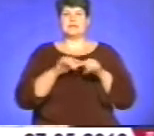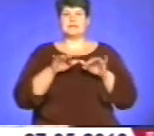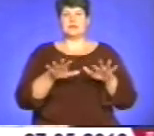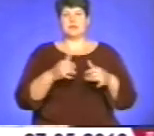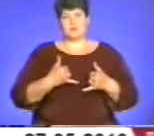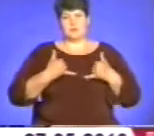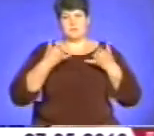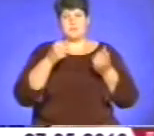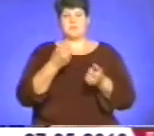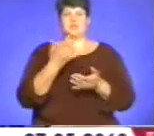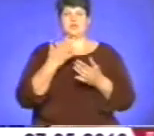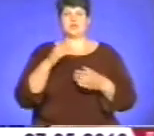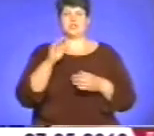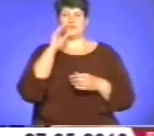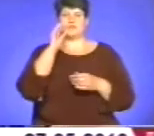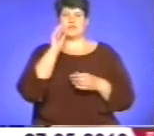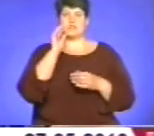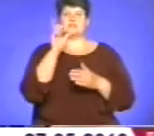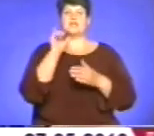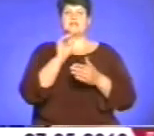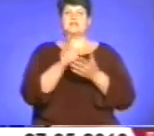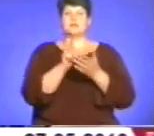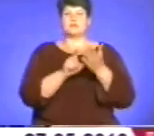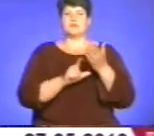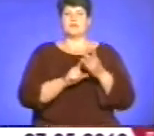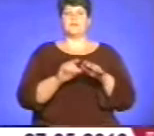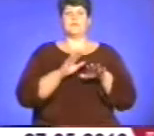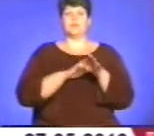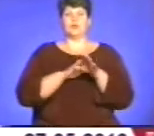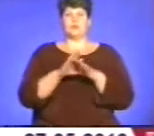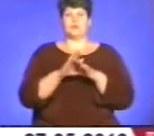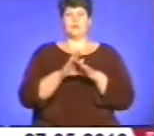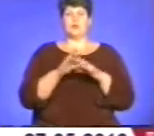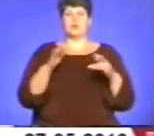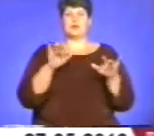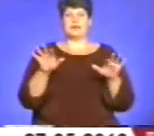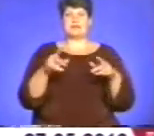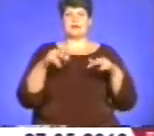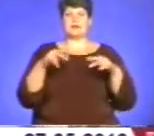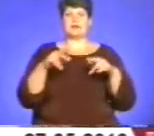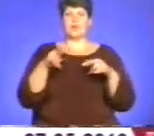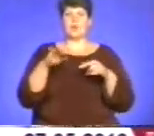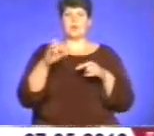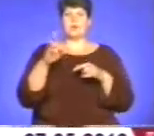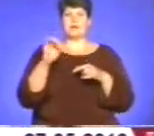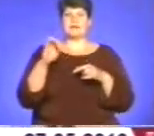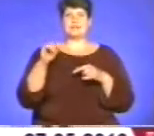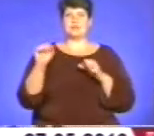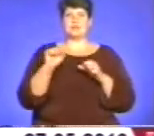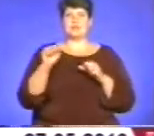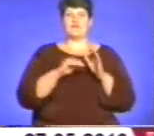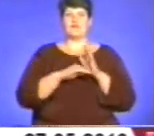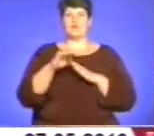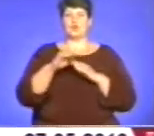пам'ятні Шевченка. Шевченківський репертуар виконував зведений духовий оркестр. Ансамбль танцю любисток Теребовлянського вищого училища